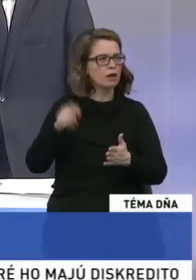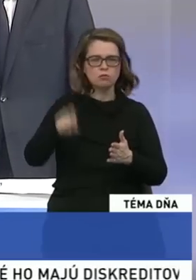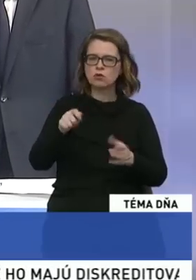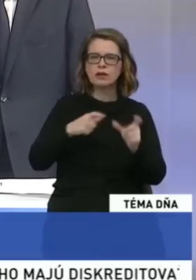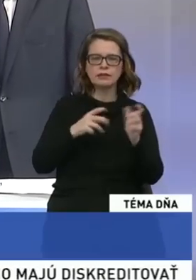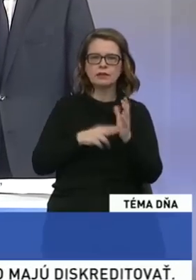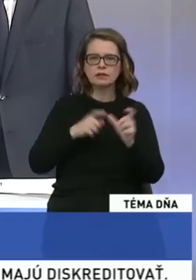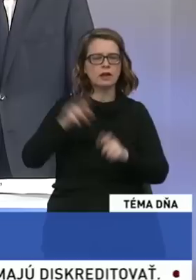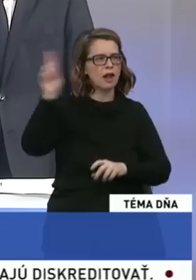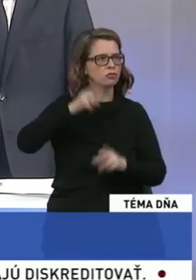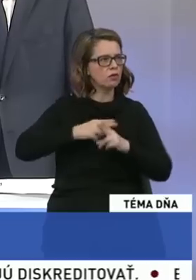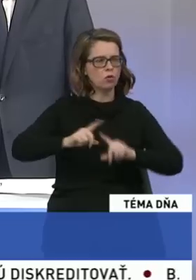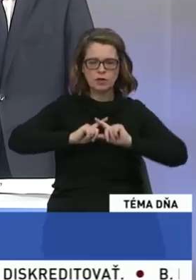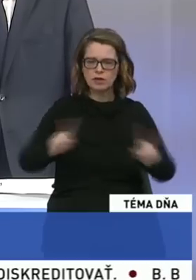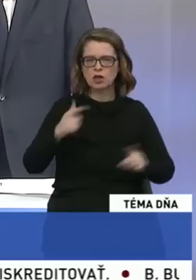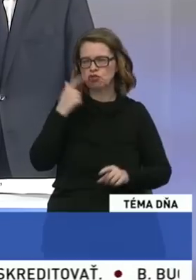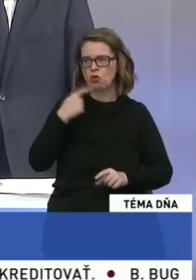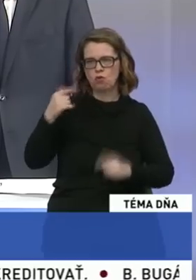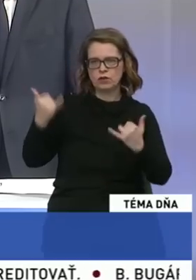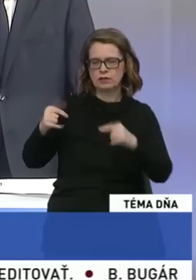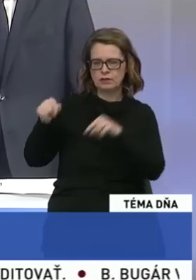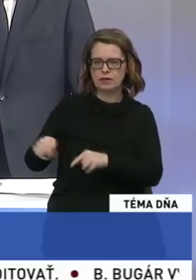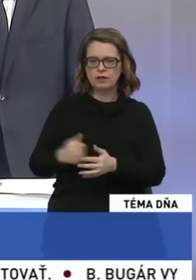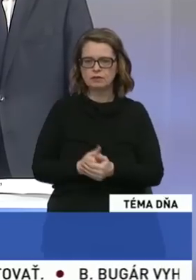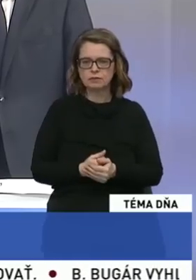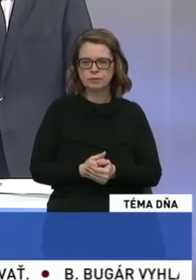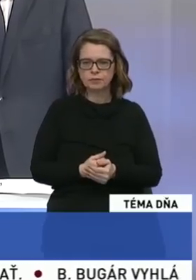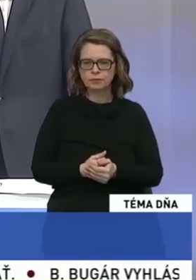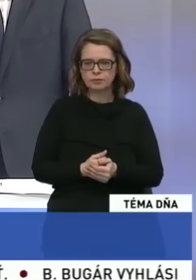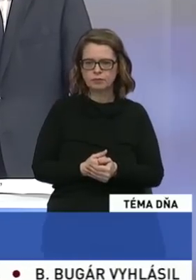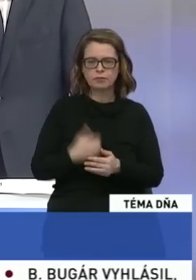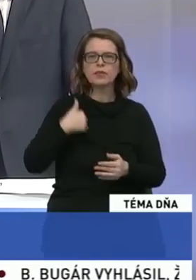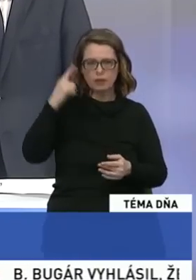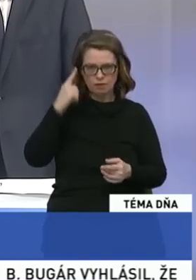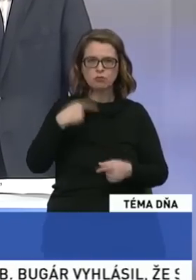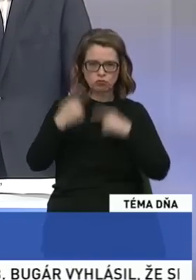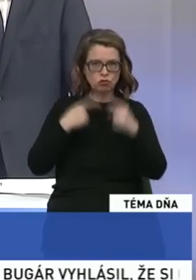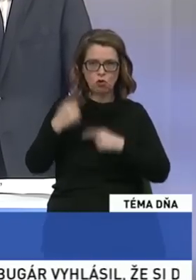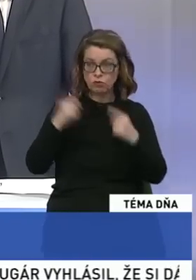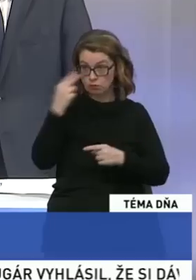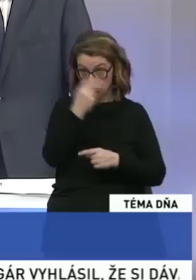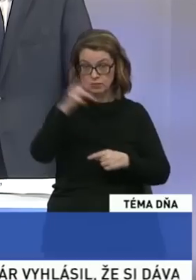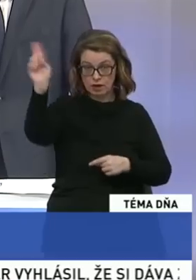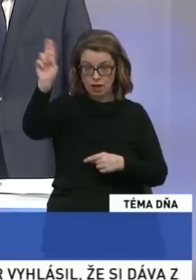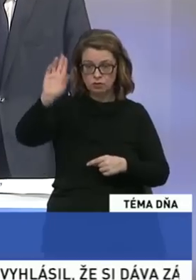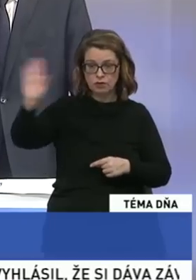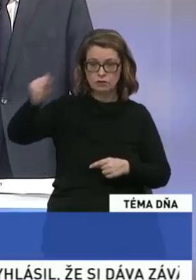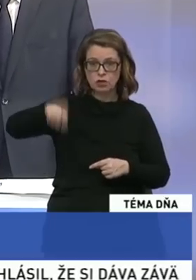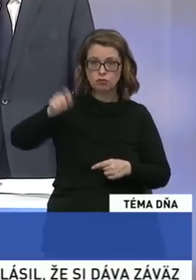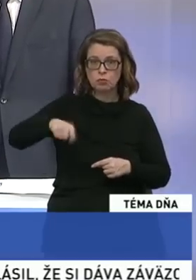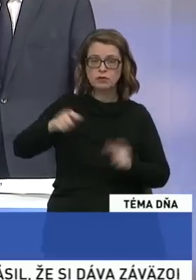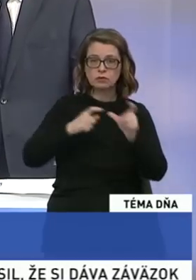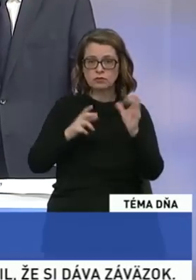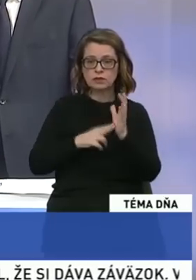hlasovali úplne inač, ako hovoríte tu teraz pri tomto púte. Neviem, o čom hovoríte. Tak si pozrite na hlasovanie vašich poslancov za SNS.